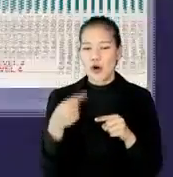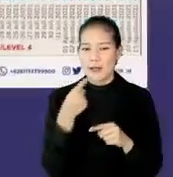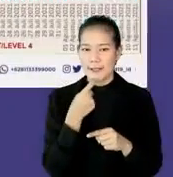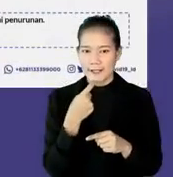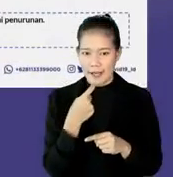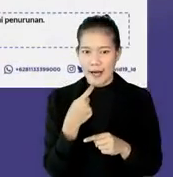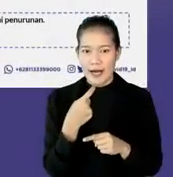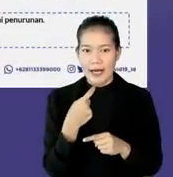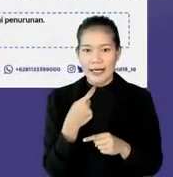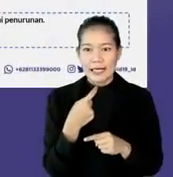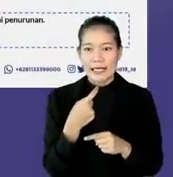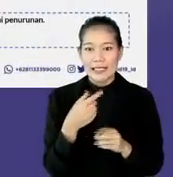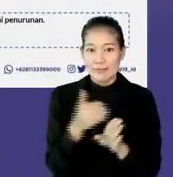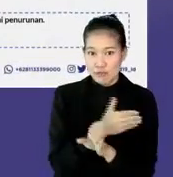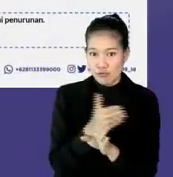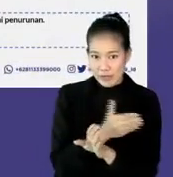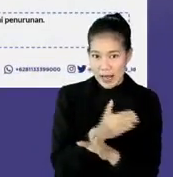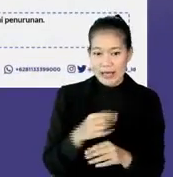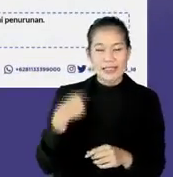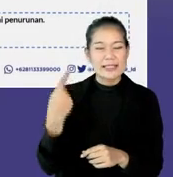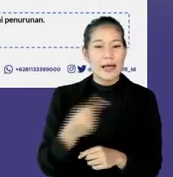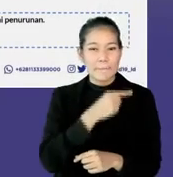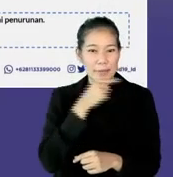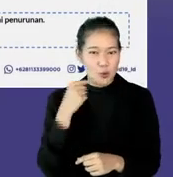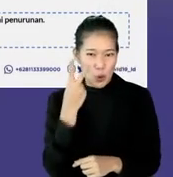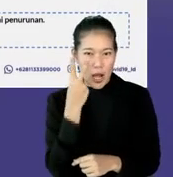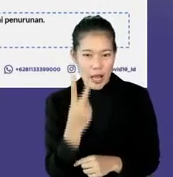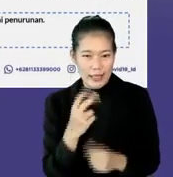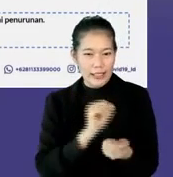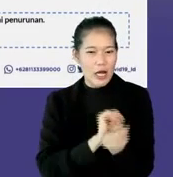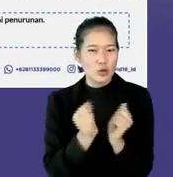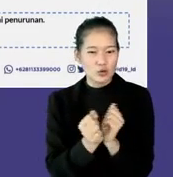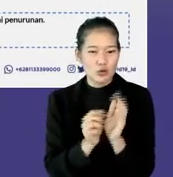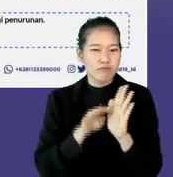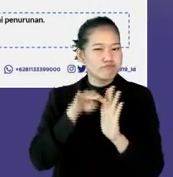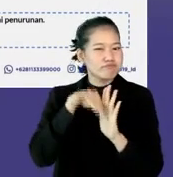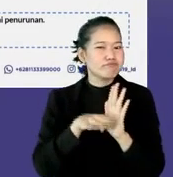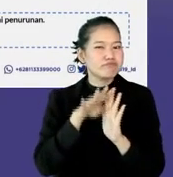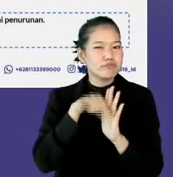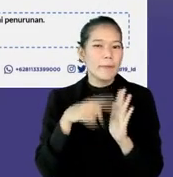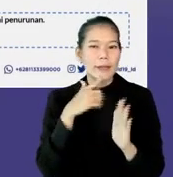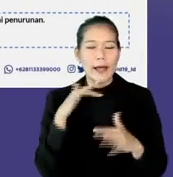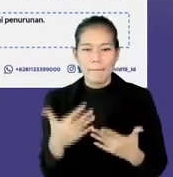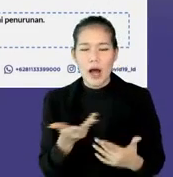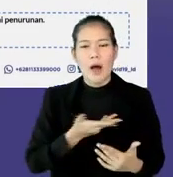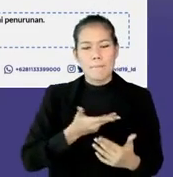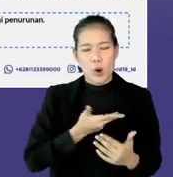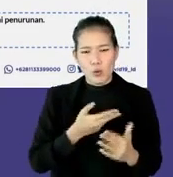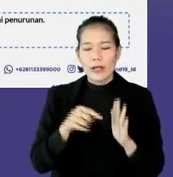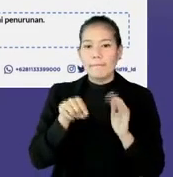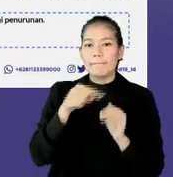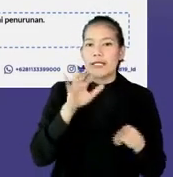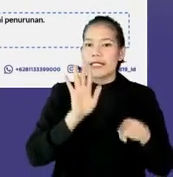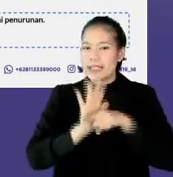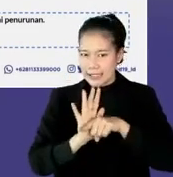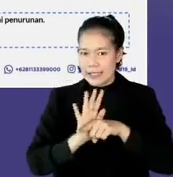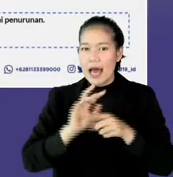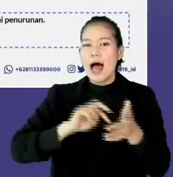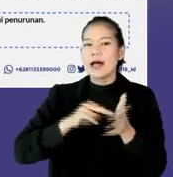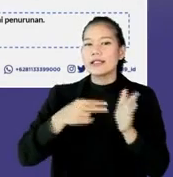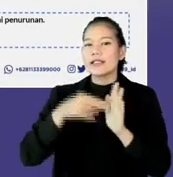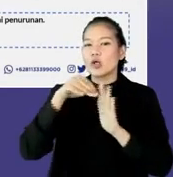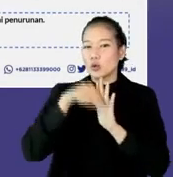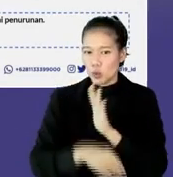Jadi selama setiap pekan kita lihat gitu ya perkembangan jumlah kasus aktif. Kita pengennya minus. Ada di bawah gitu ya. Artinya terjadi